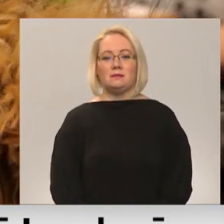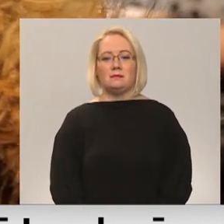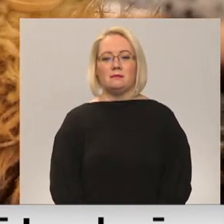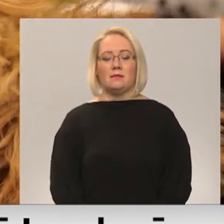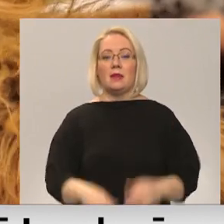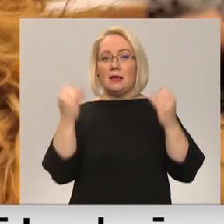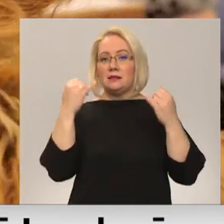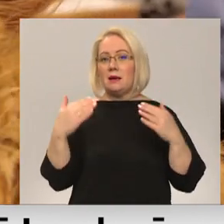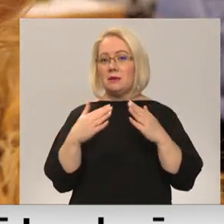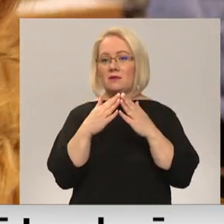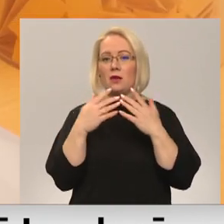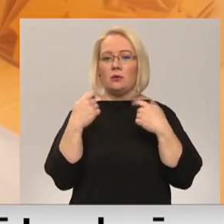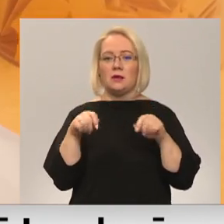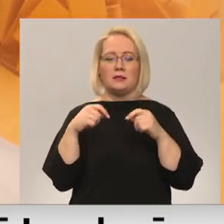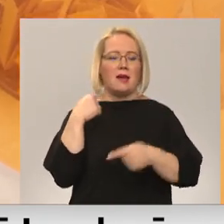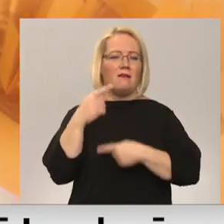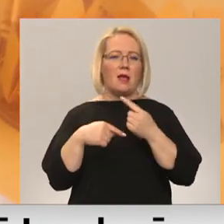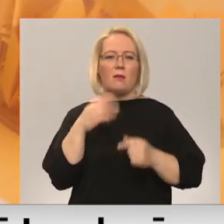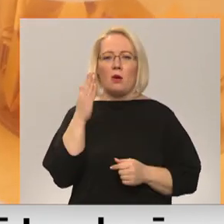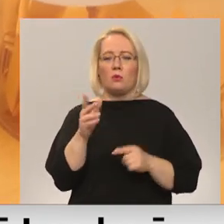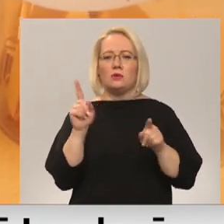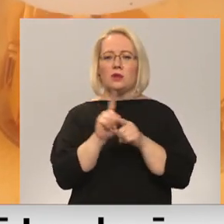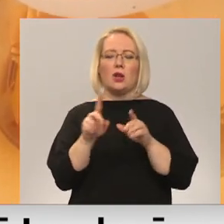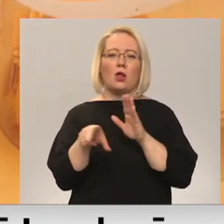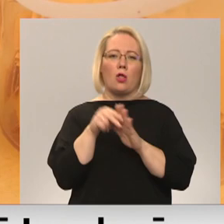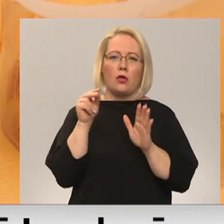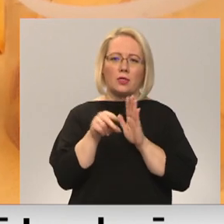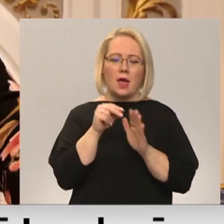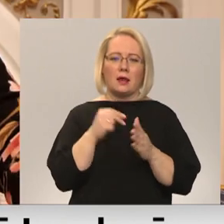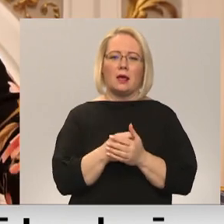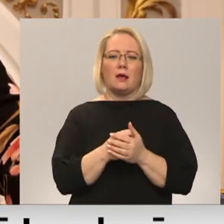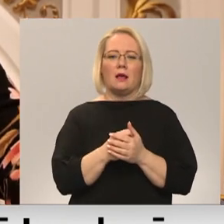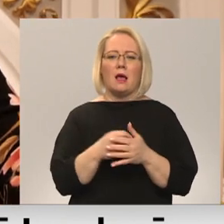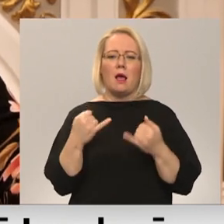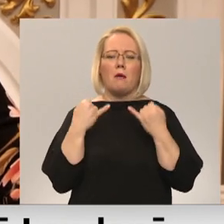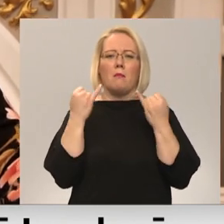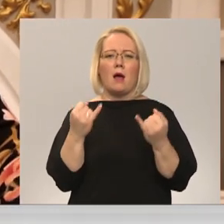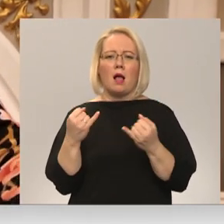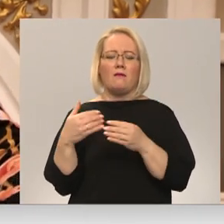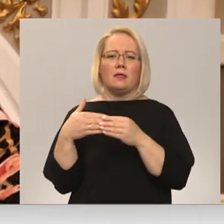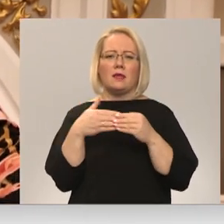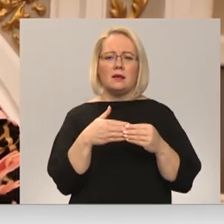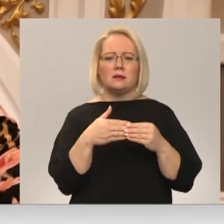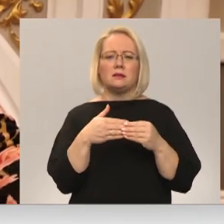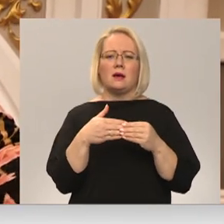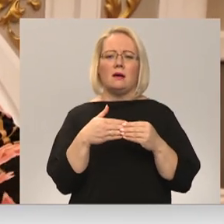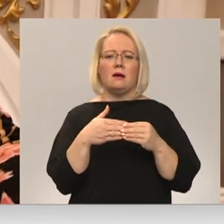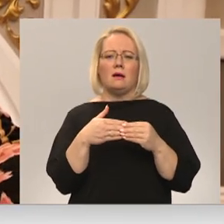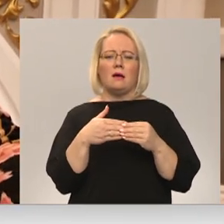Ziemassvēka cirdziņā vienmēr būs arī loterija. Balvas mēs mums vanadzes sanesa